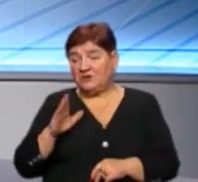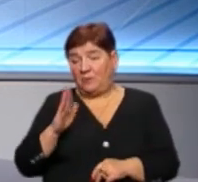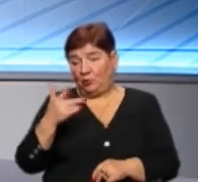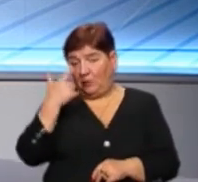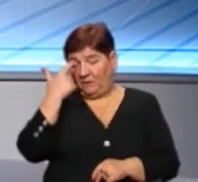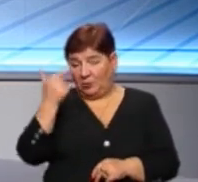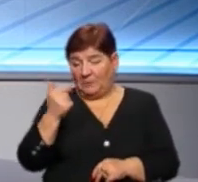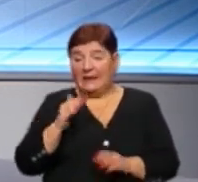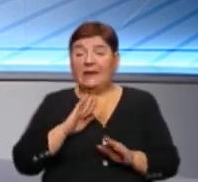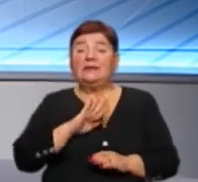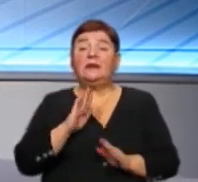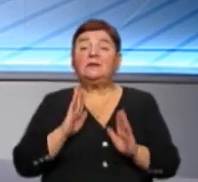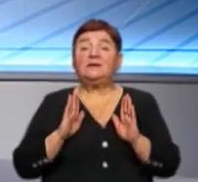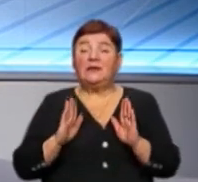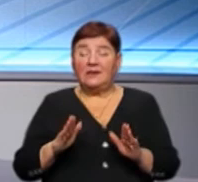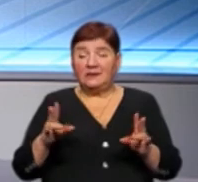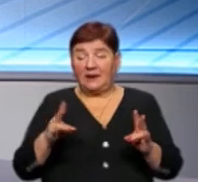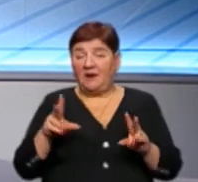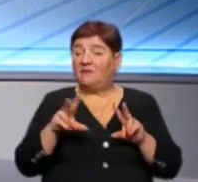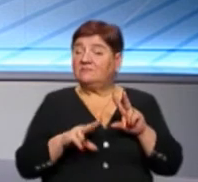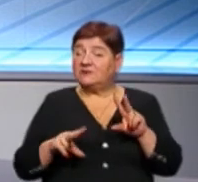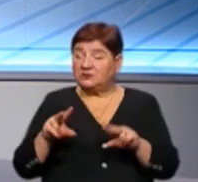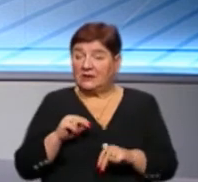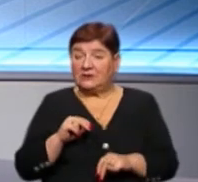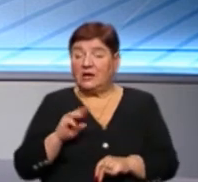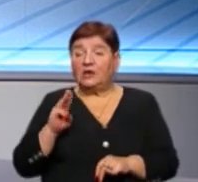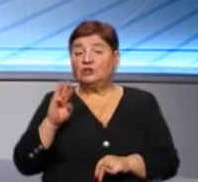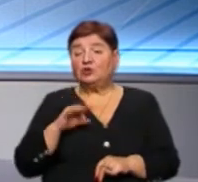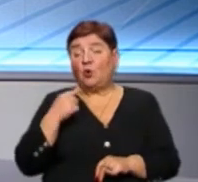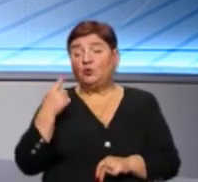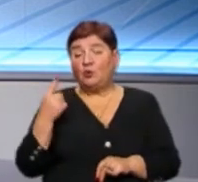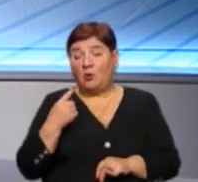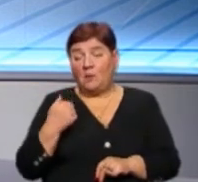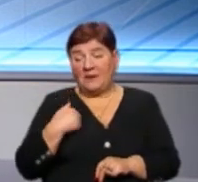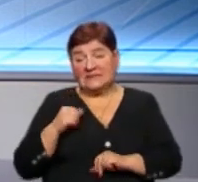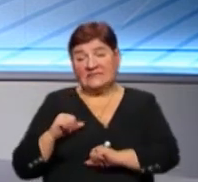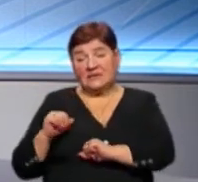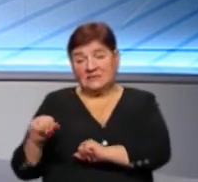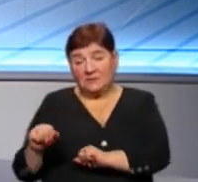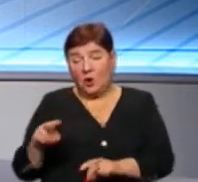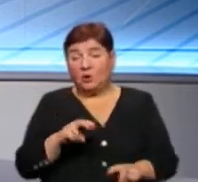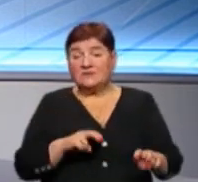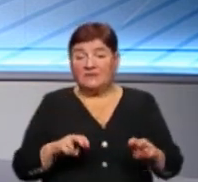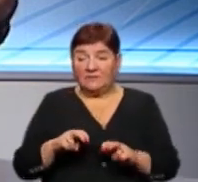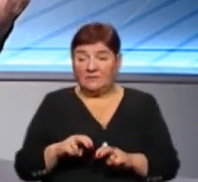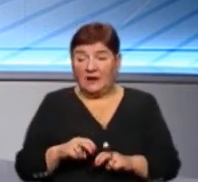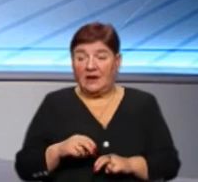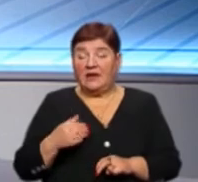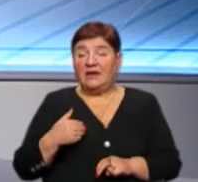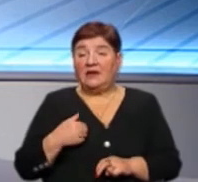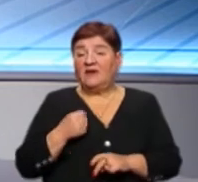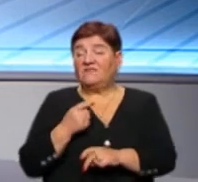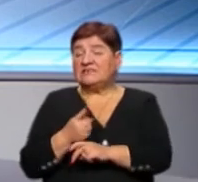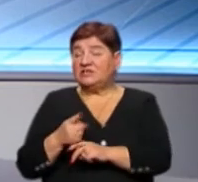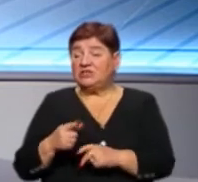повідомлено. Не тільки треба вважати те, що одного з споживачами захистимув, розглянувши це звернення, а і